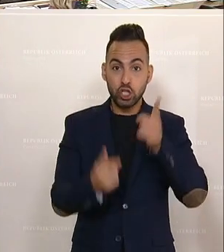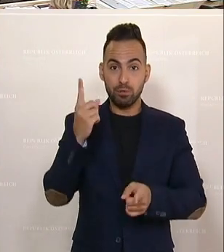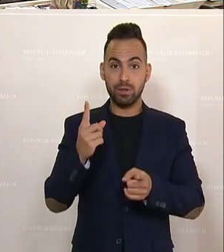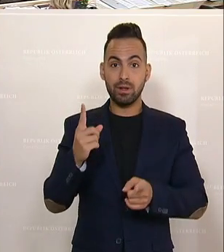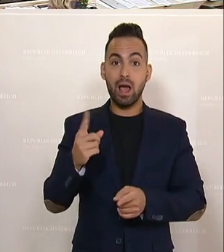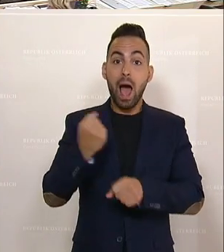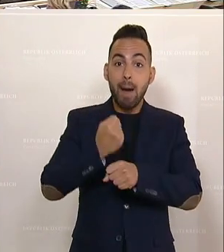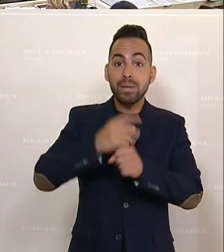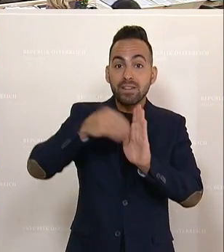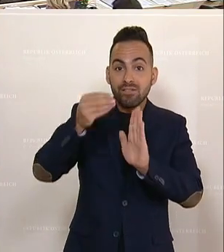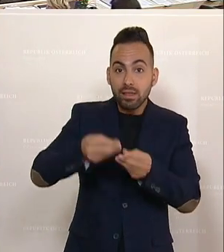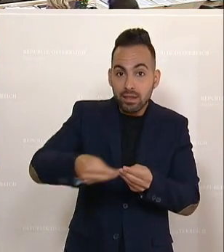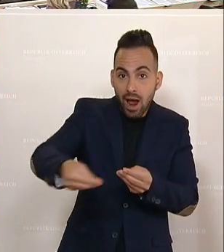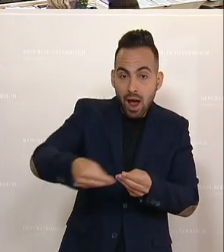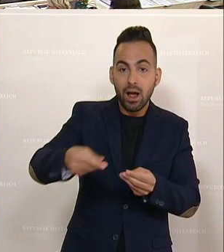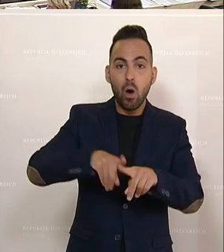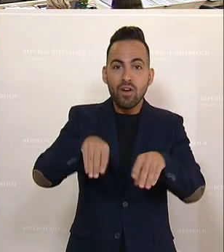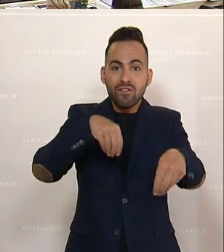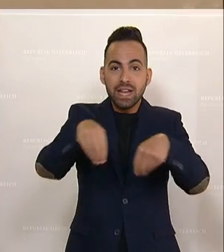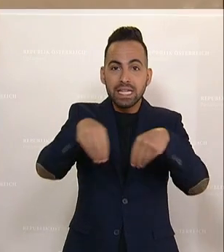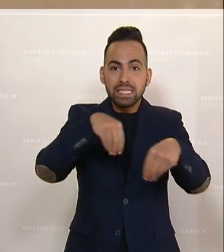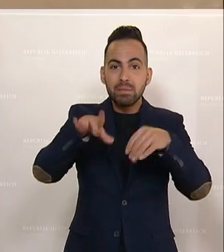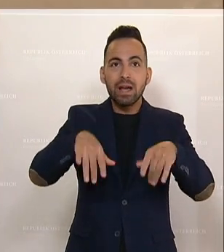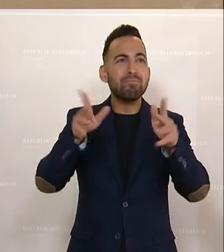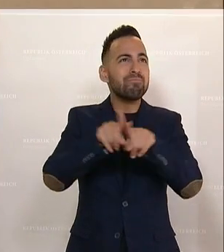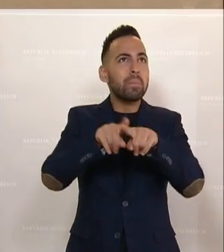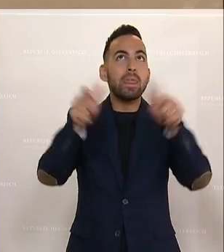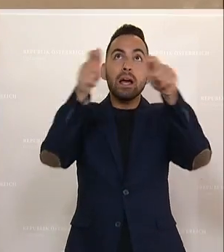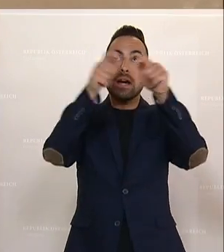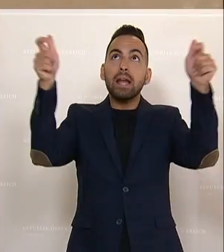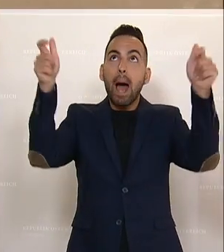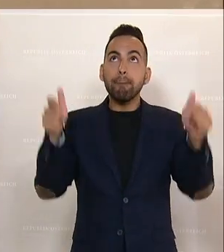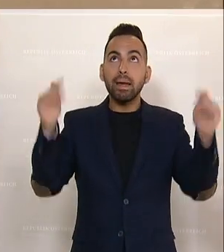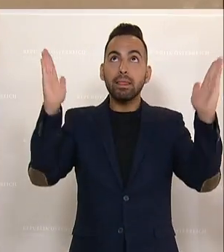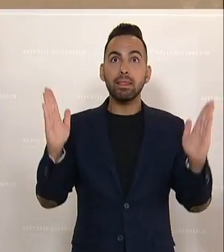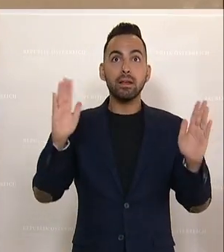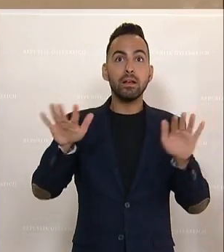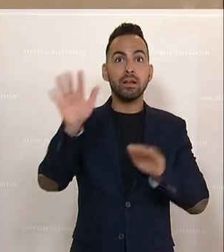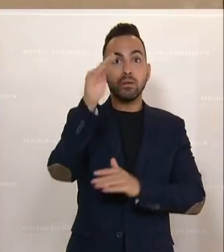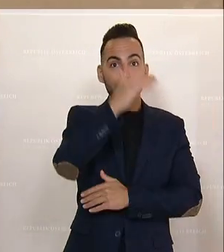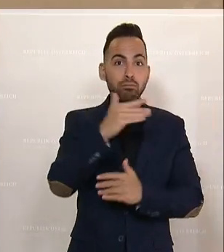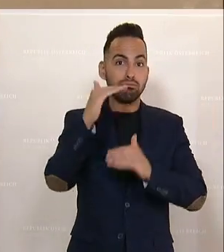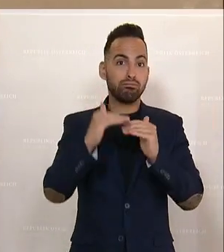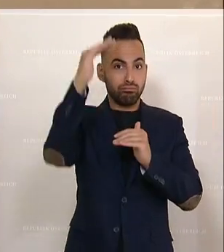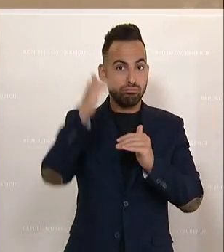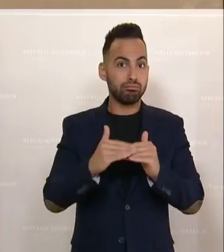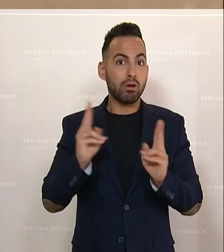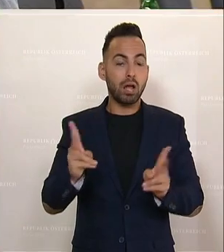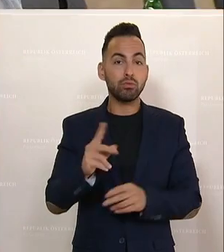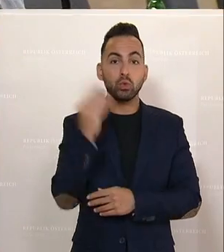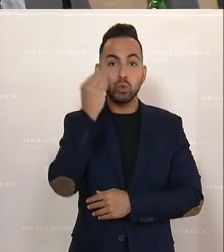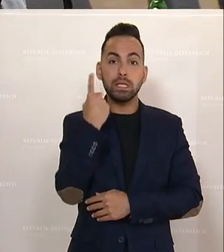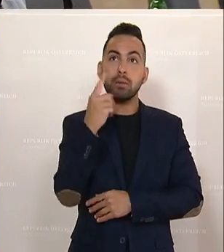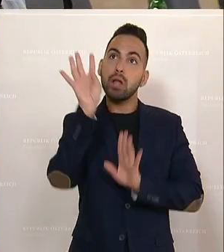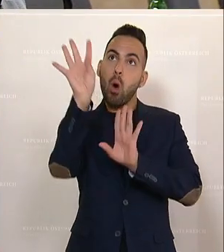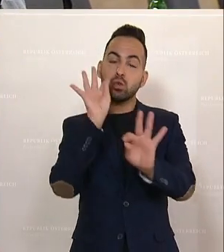mit flexiblen, also mit einem Rahmen. Und dieser wird befüllt dann von autonomen